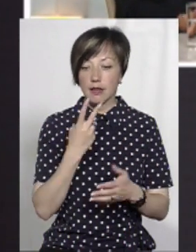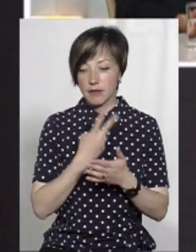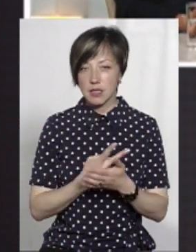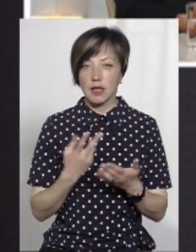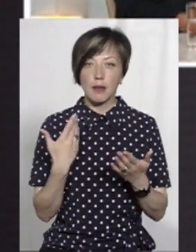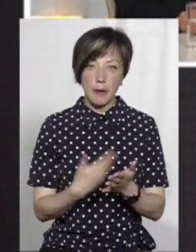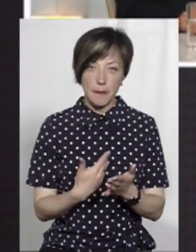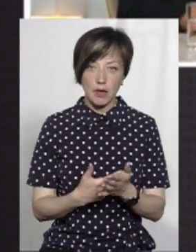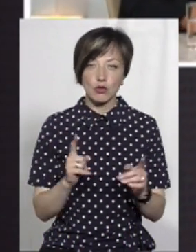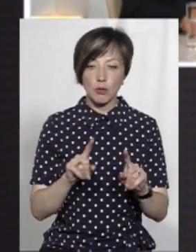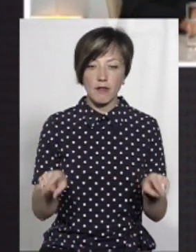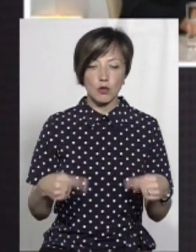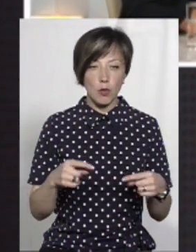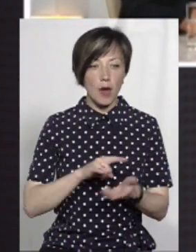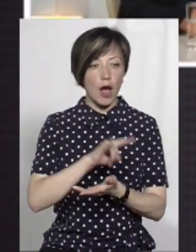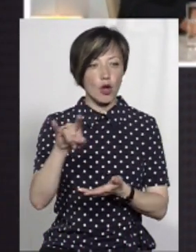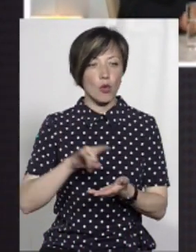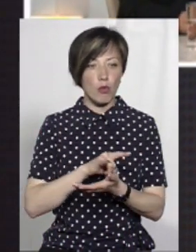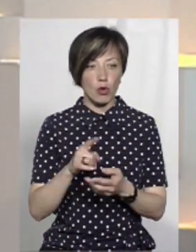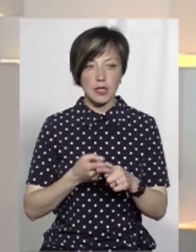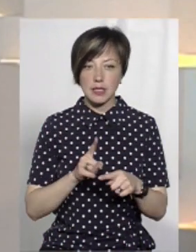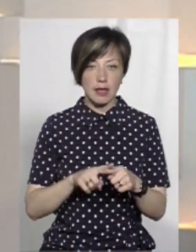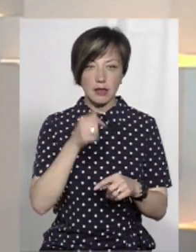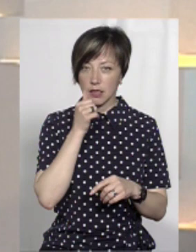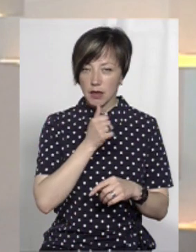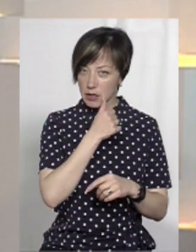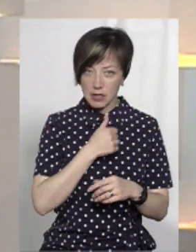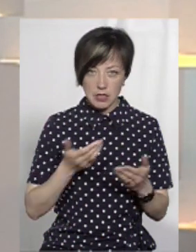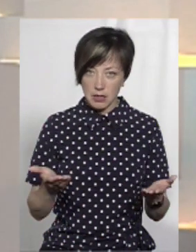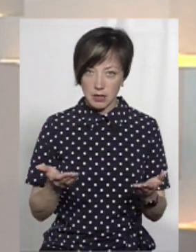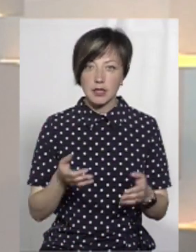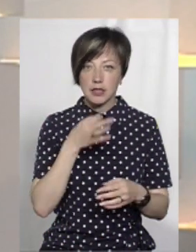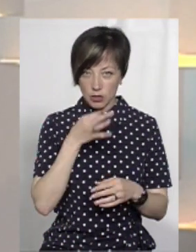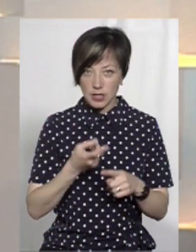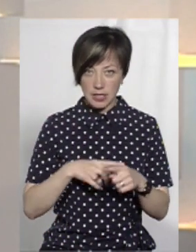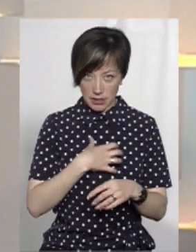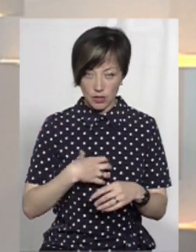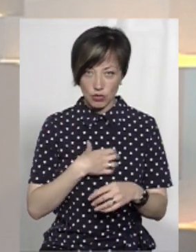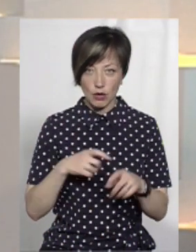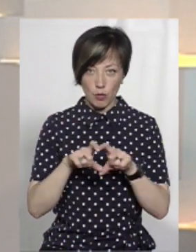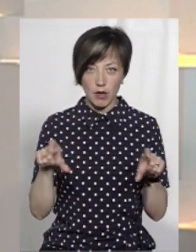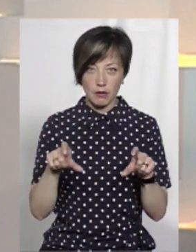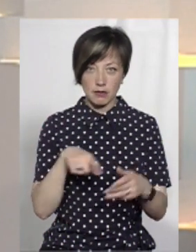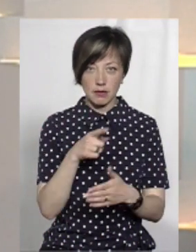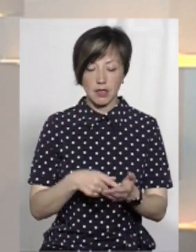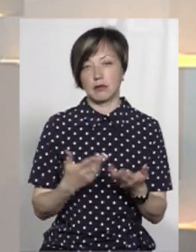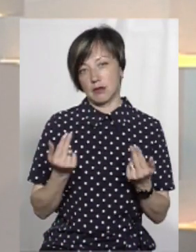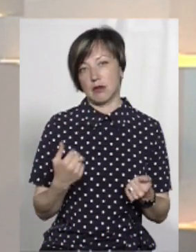дивіться, наприклад, то, що ми відновлюємо аеропорт, це не є таємниця? Скажіть, це стратегічний для нас об'єкт?